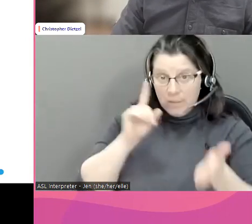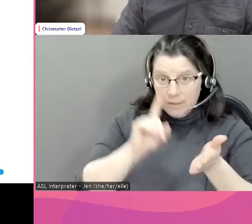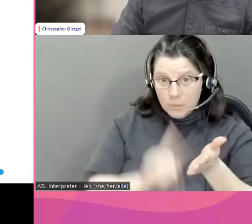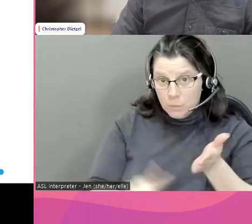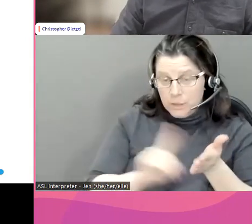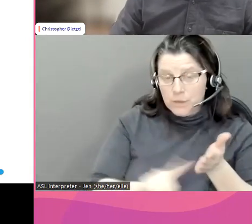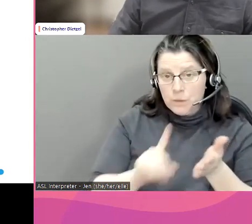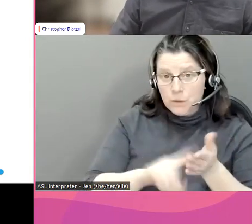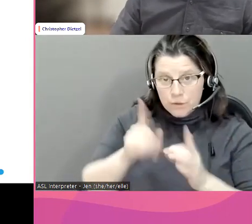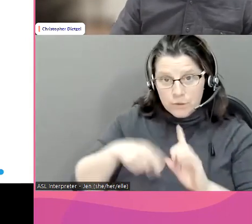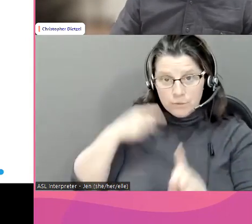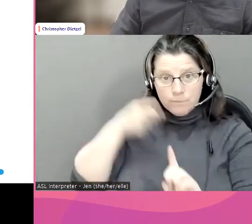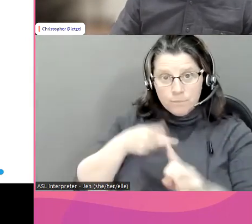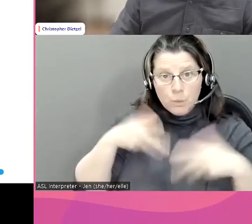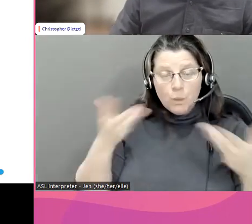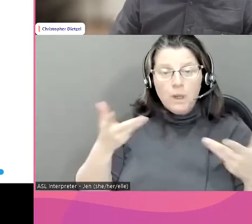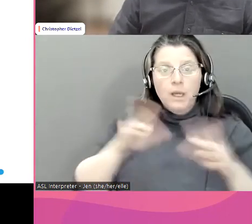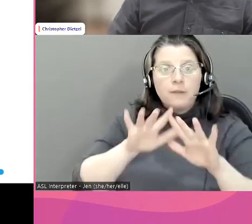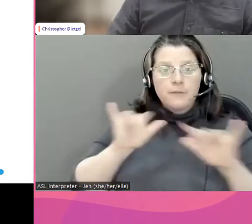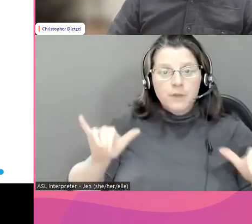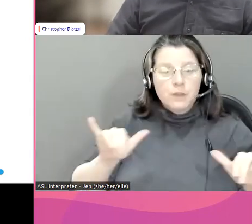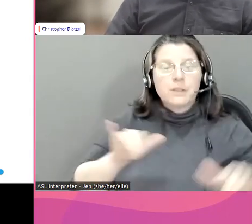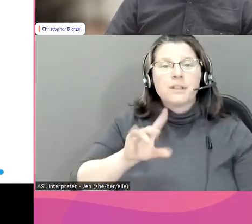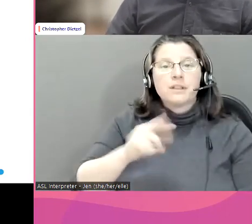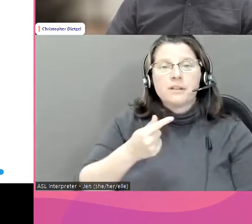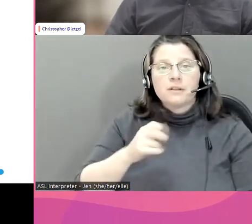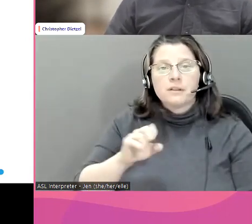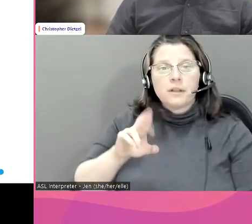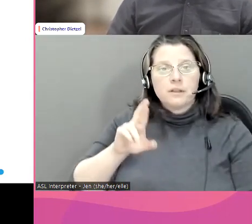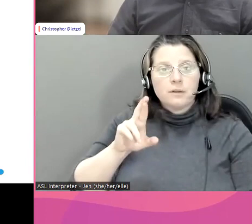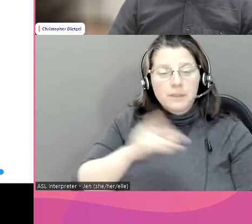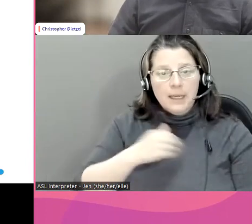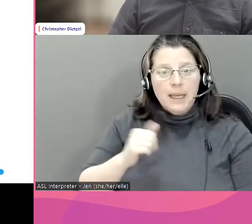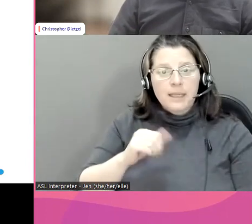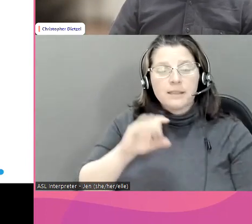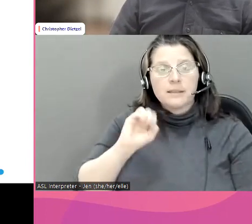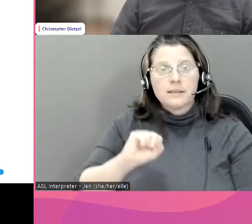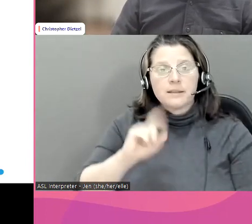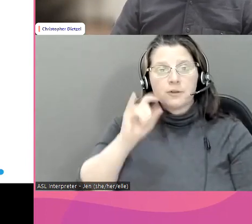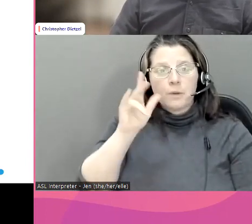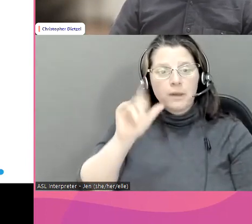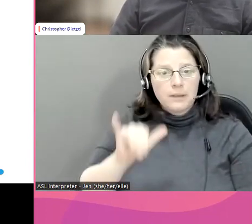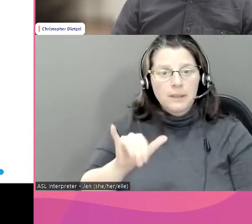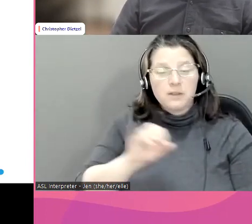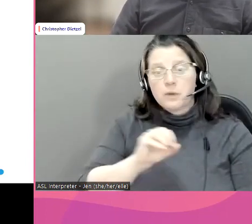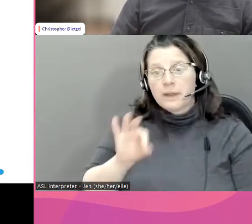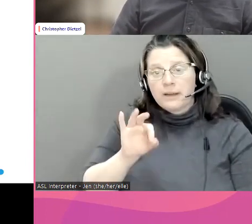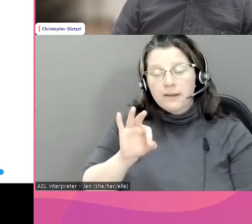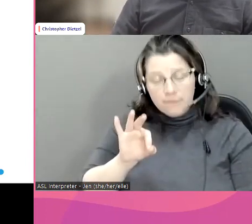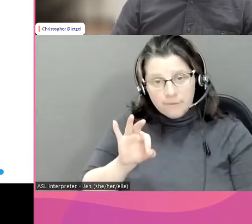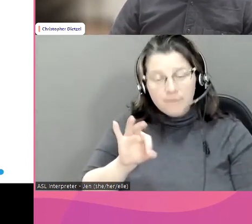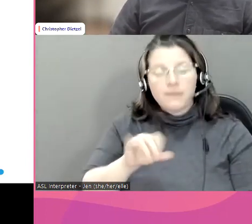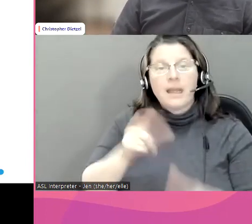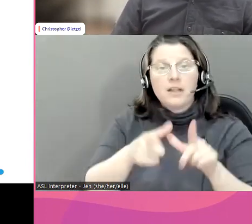La recherche se fonde sur les personnes qui s'appellent des